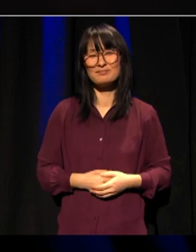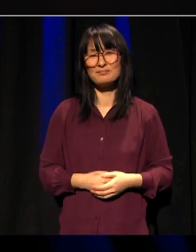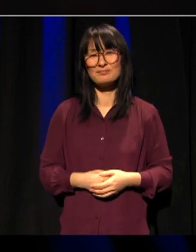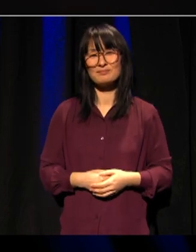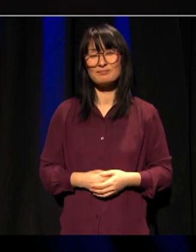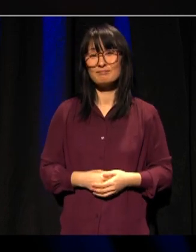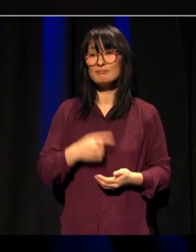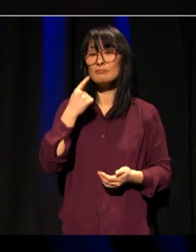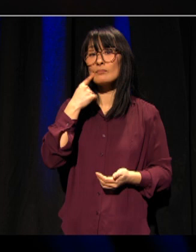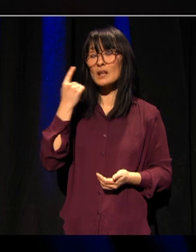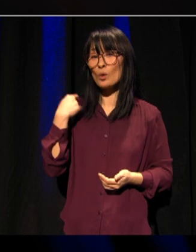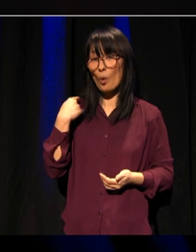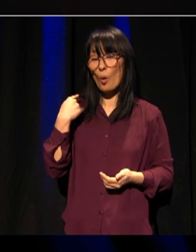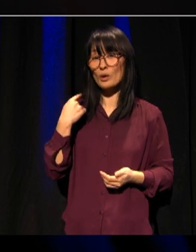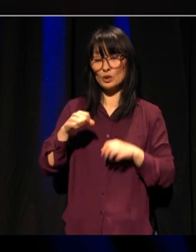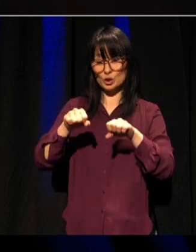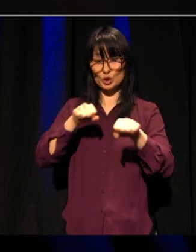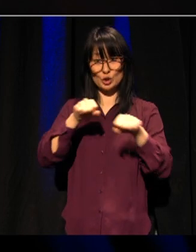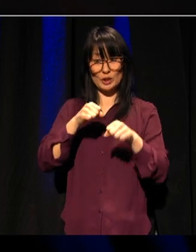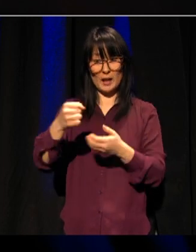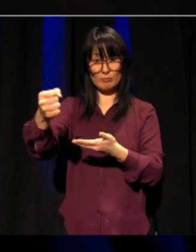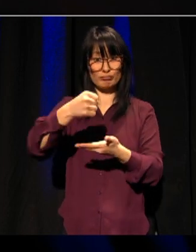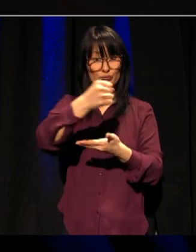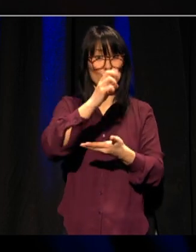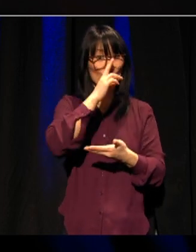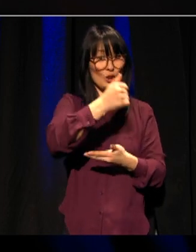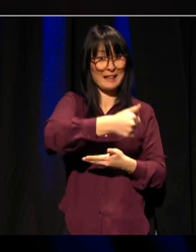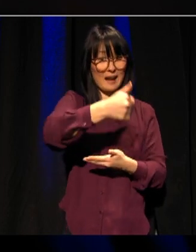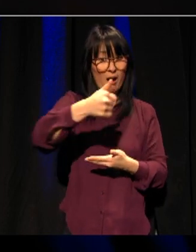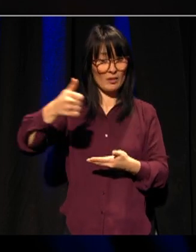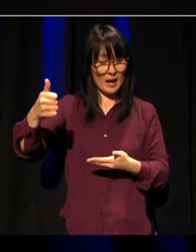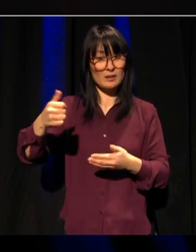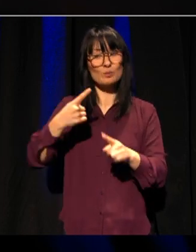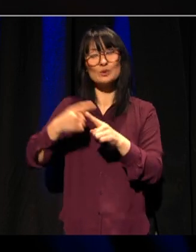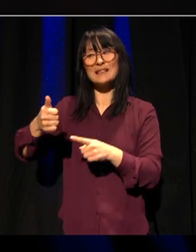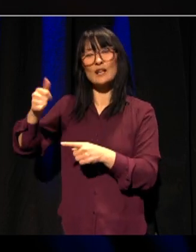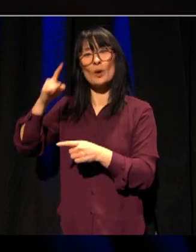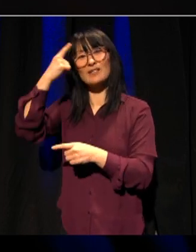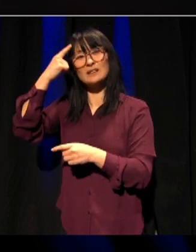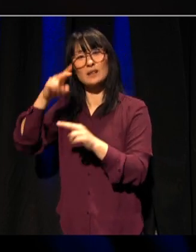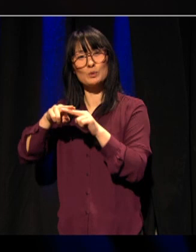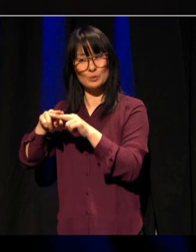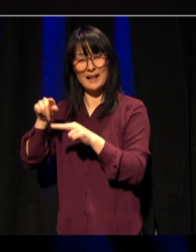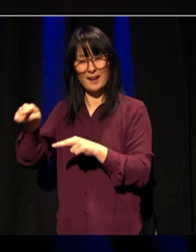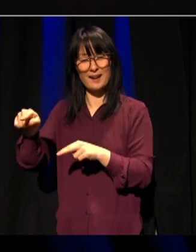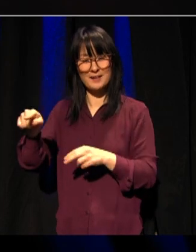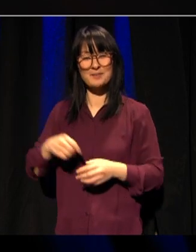I går tilsatte styret nye dekaner og direktør ved vitenskapsmuseet.